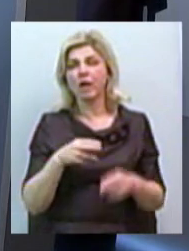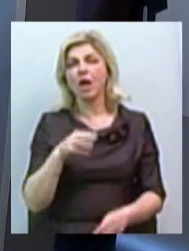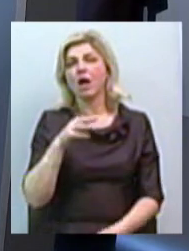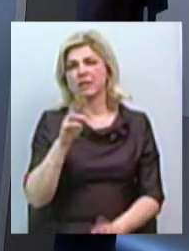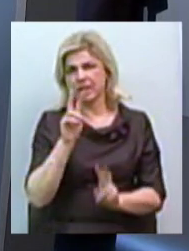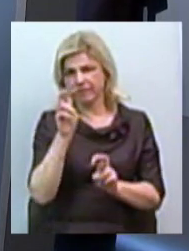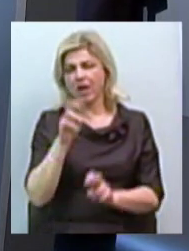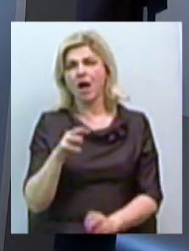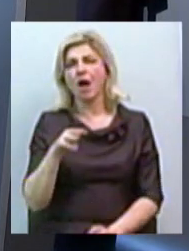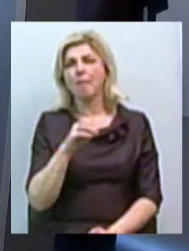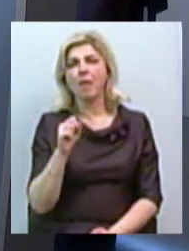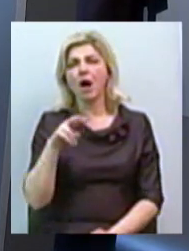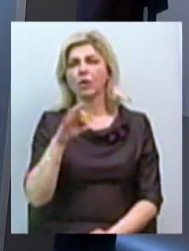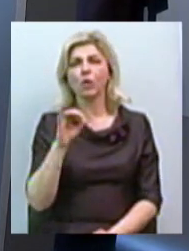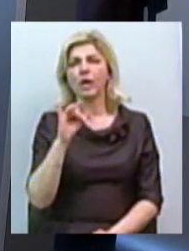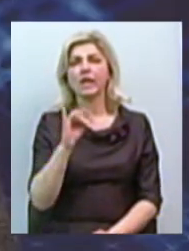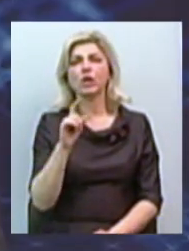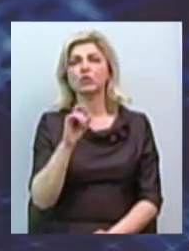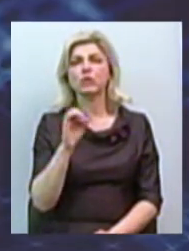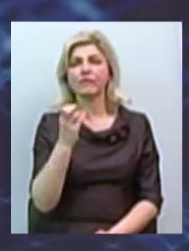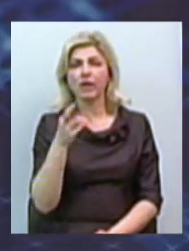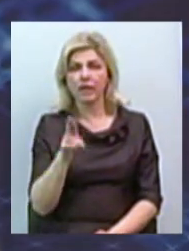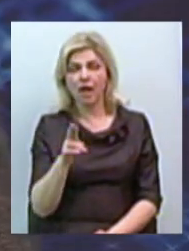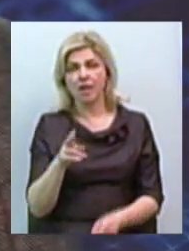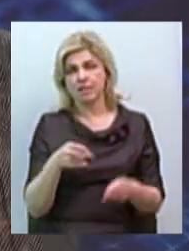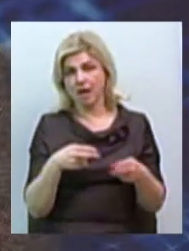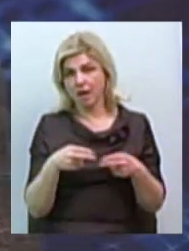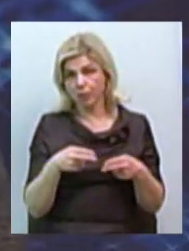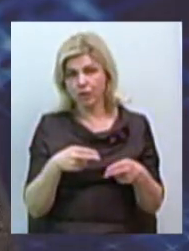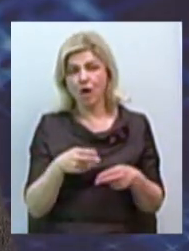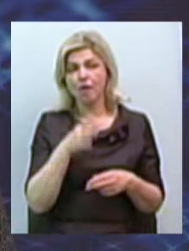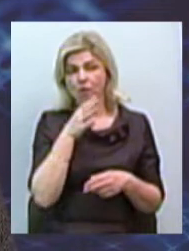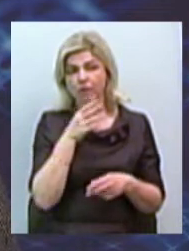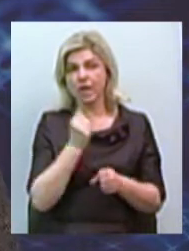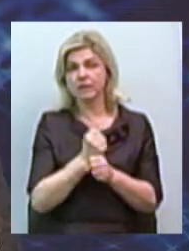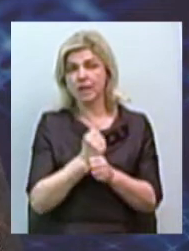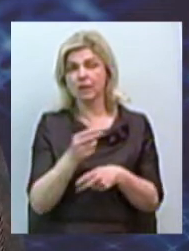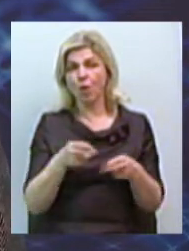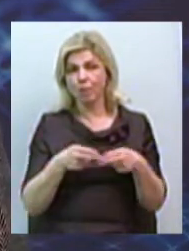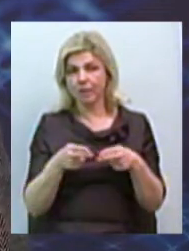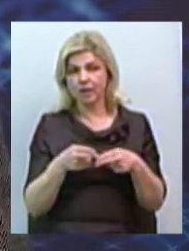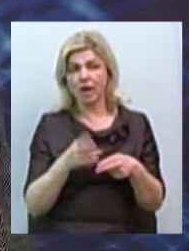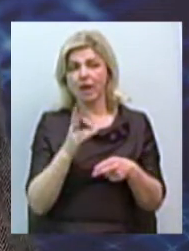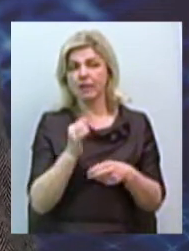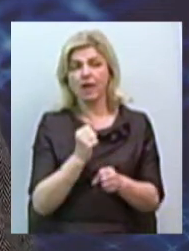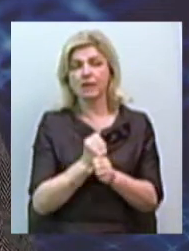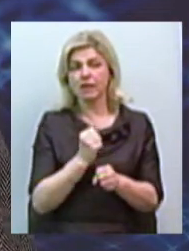хірургія відповідь, що вона відповідно відповідно відповідно відповідної